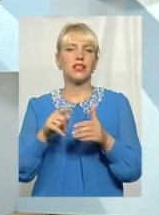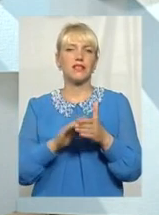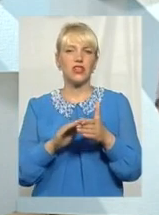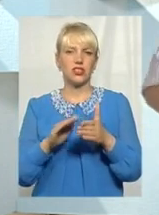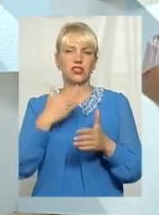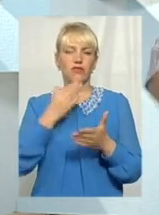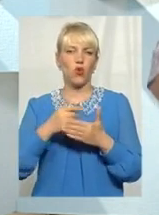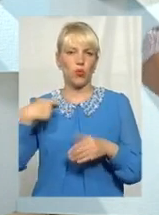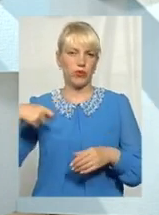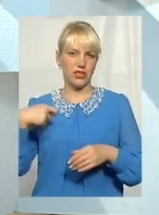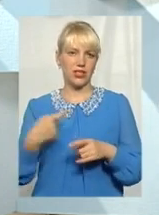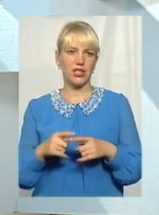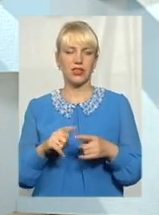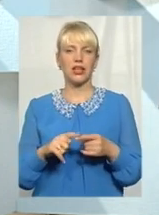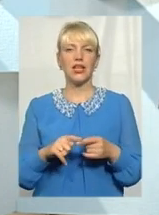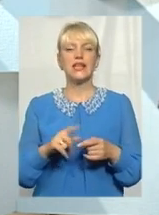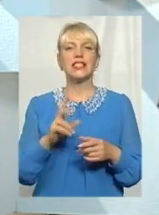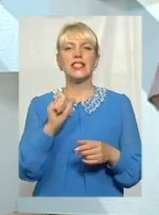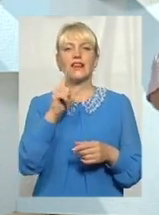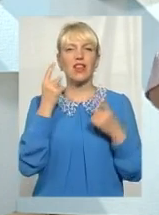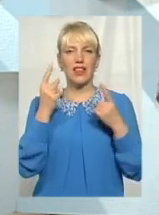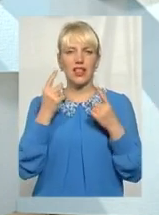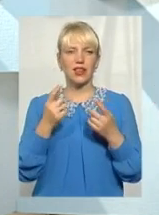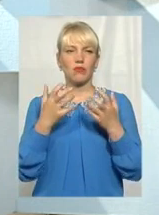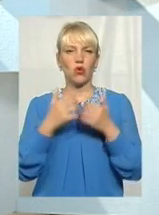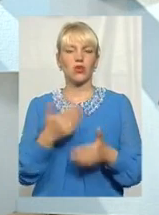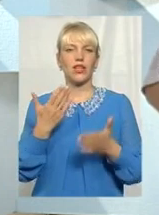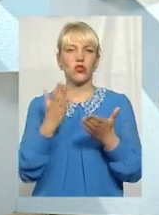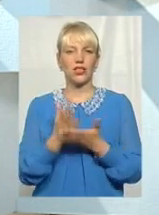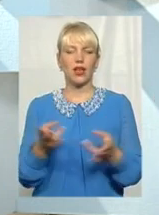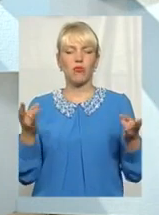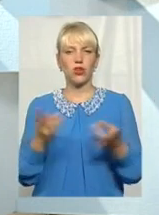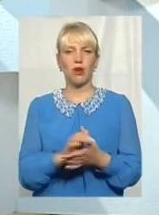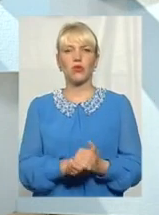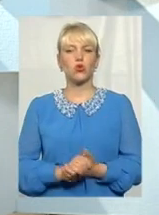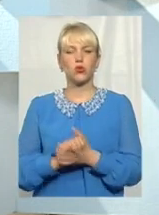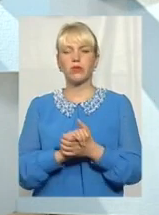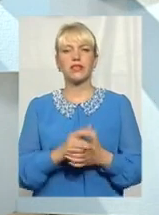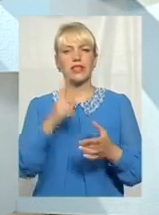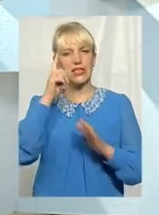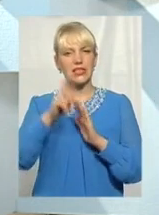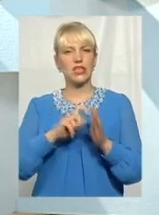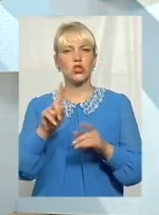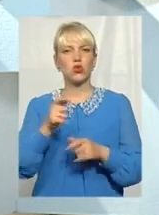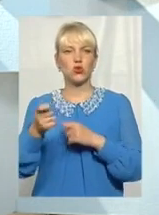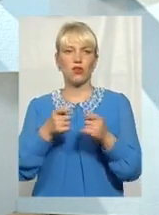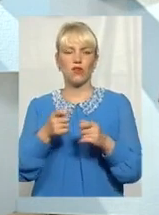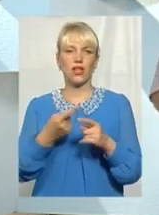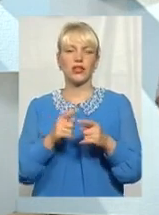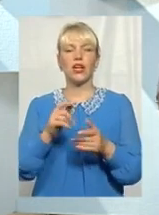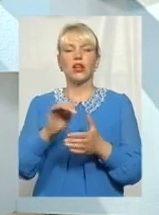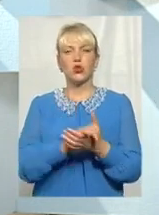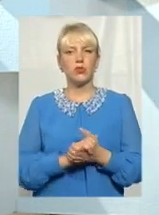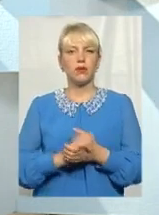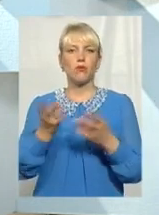Тобто, за великим рахунком, якщо є потреба суспільства дізнатися щось влади, воно повинно вимагати,